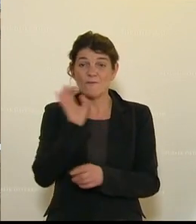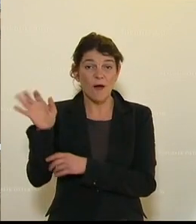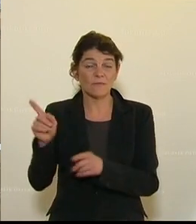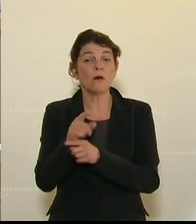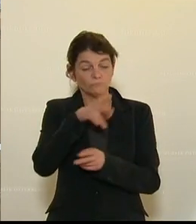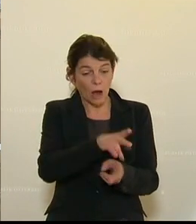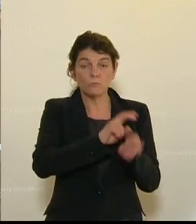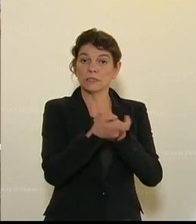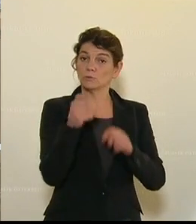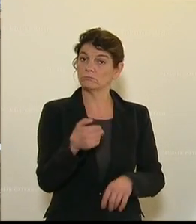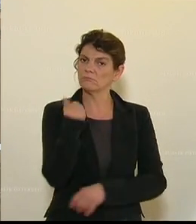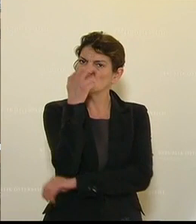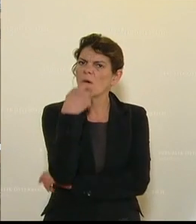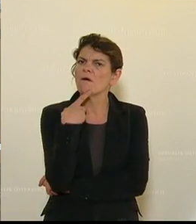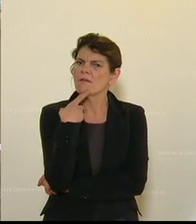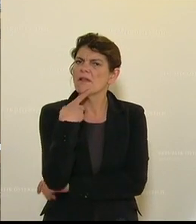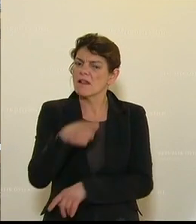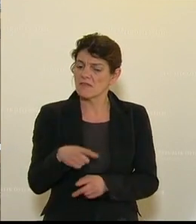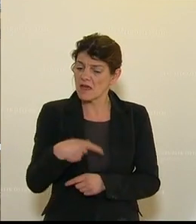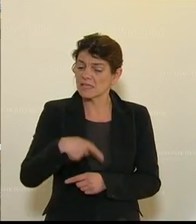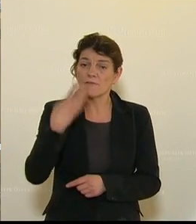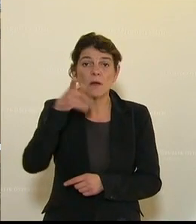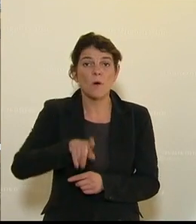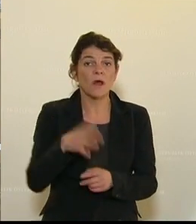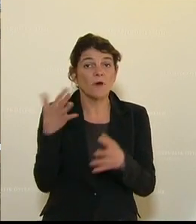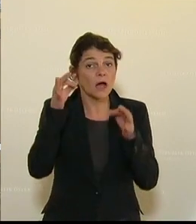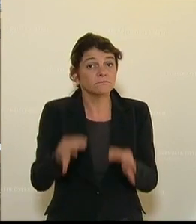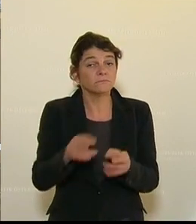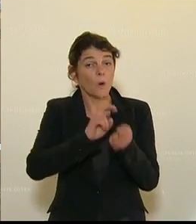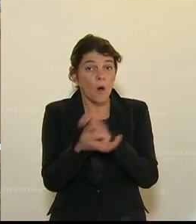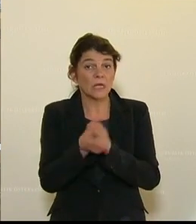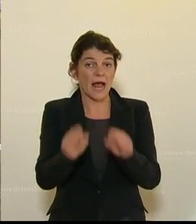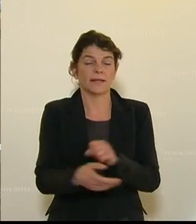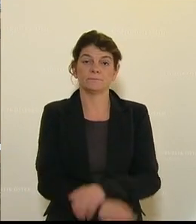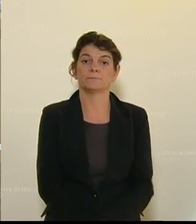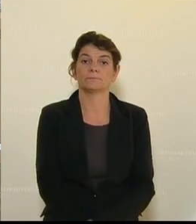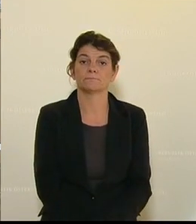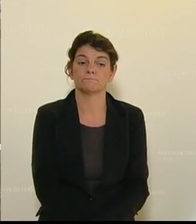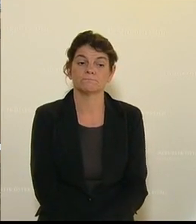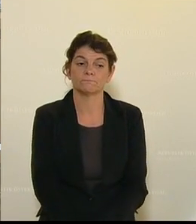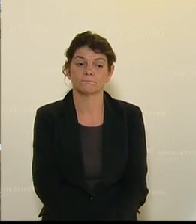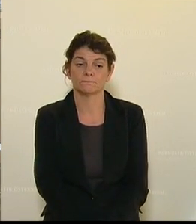umzusetzen. Also ich bin gespannt, was Sie in den nächsten vier Monaten dementsprechend umsetzen werden.